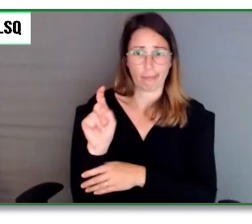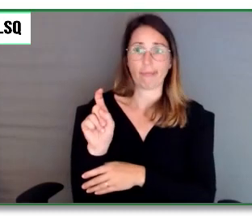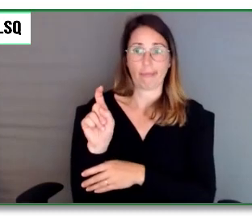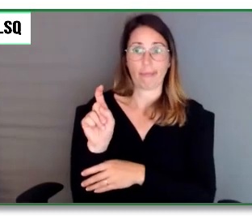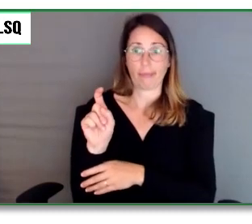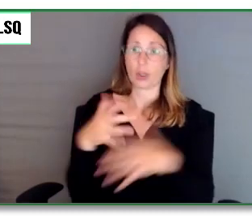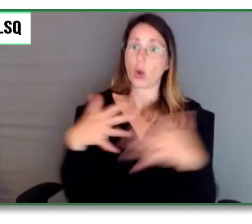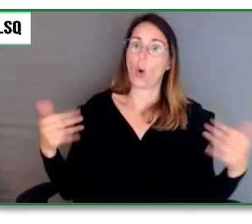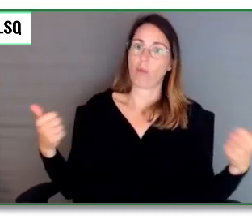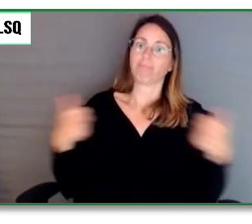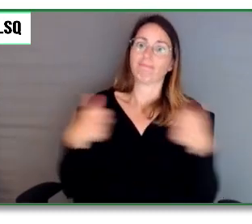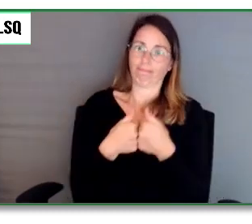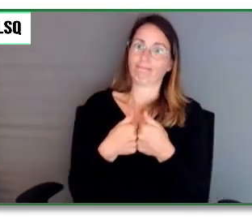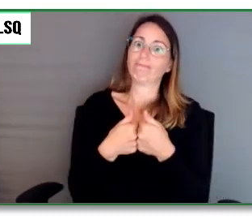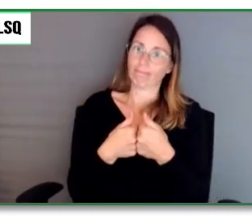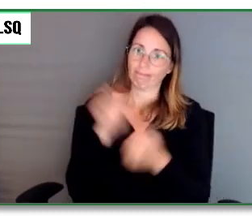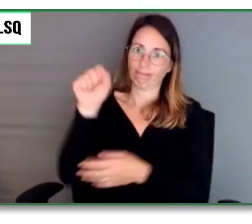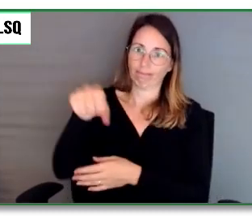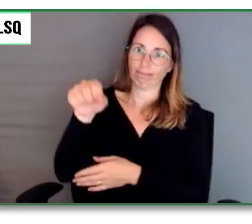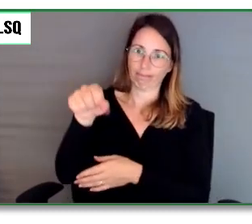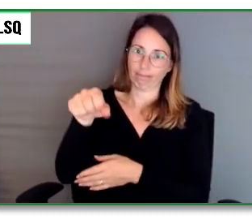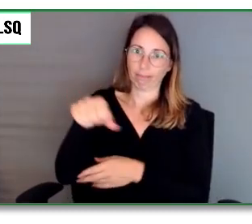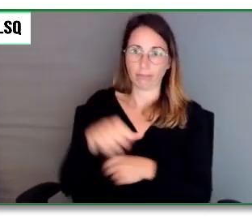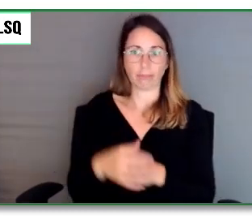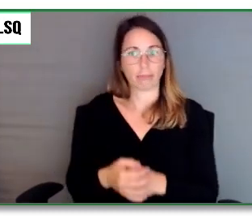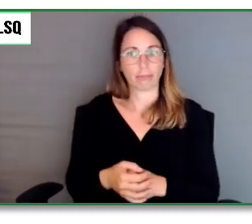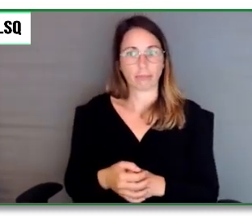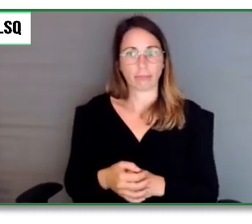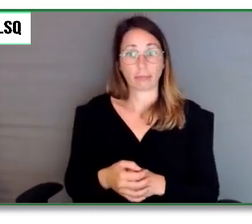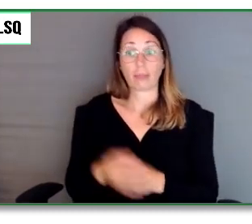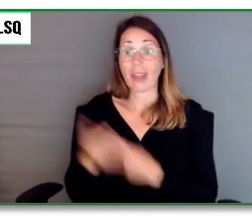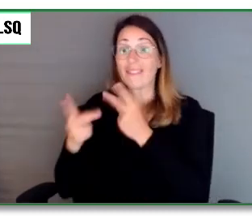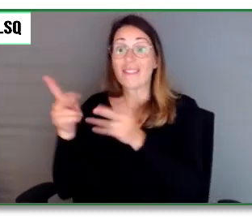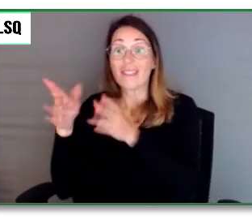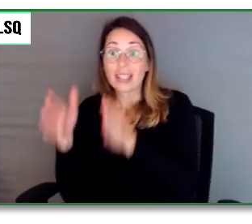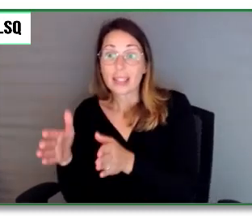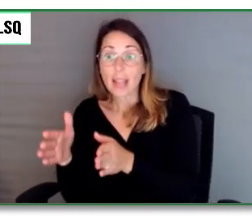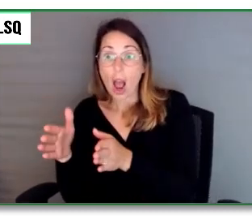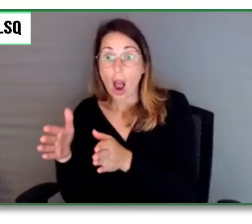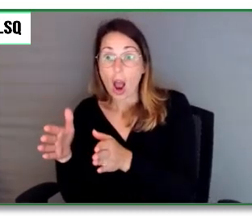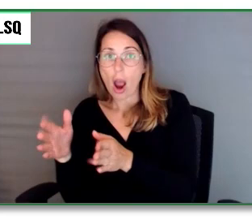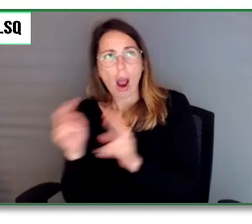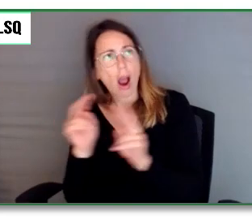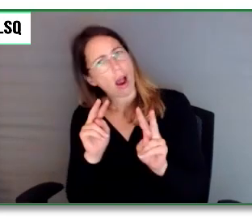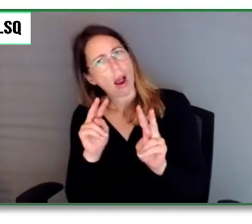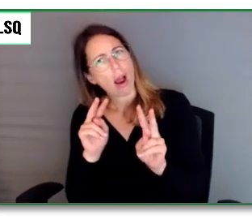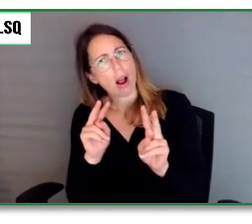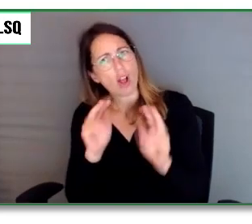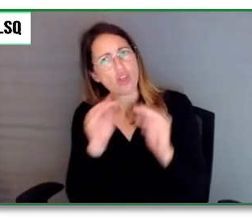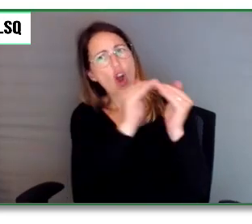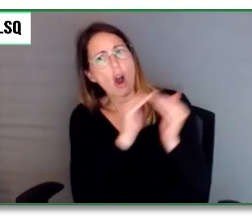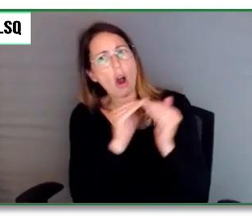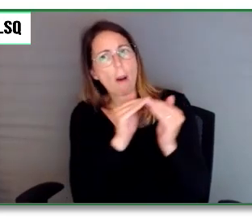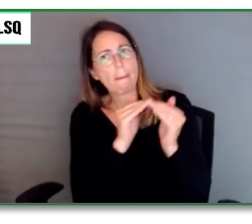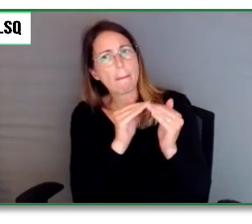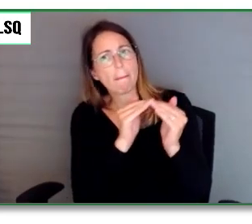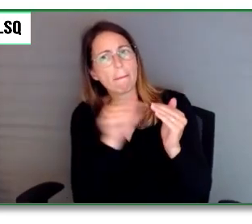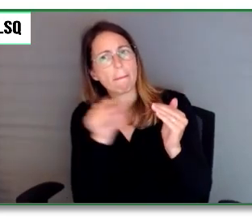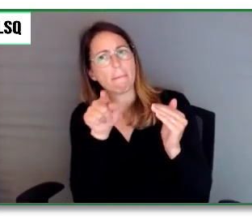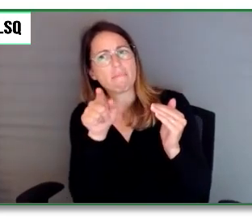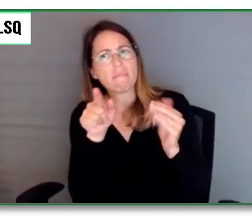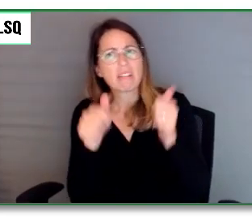visiteur, les normes et les directrices ne sont pas les mêmes dans tous les parcs. Parfois, il faut acheter son billet avant.